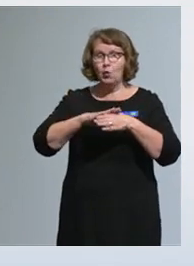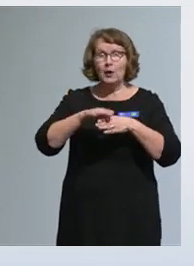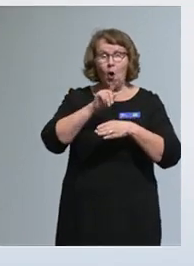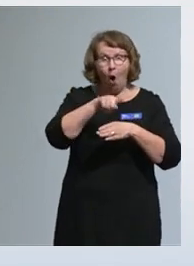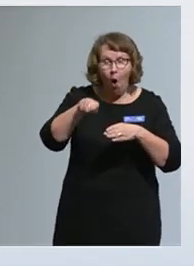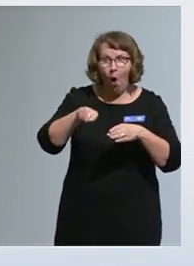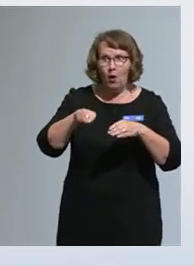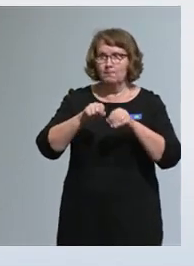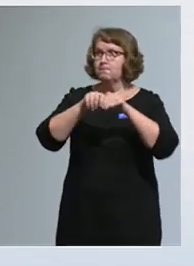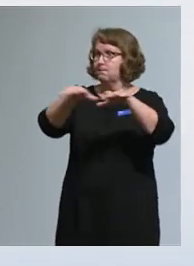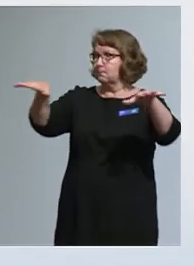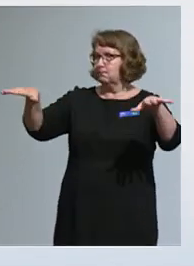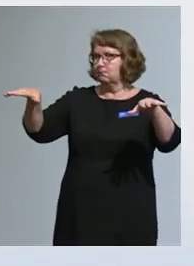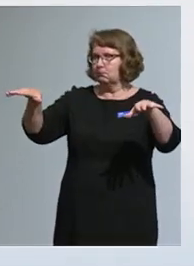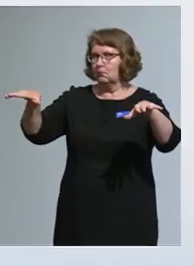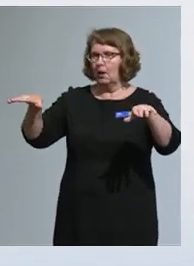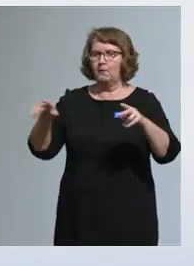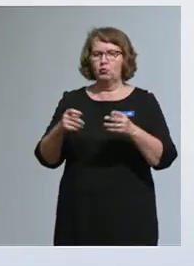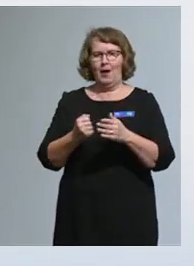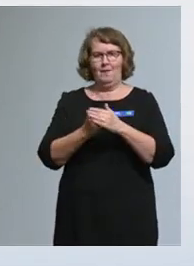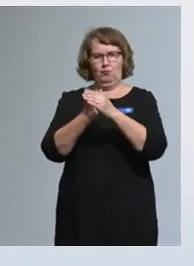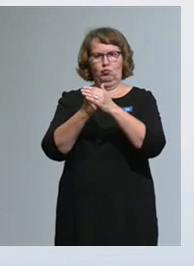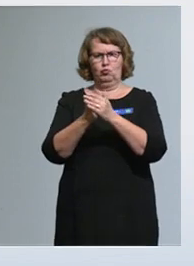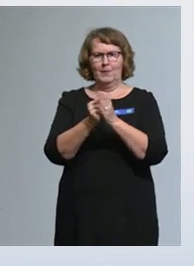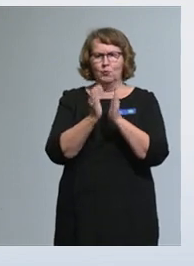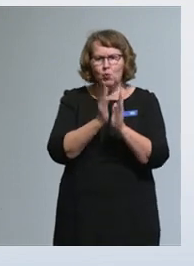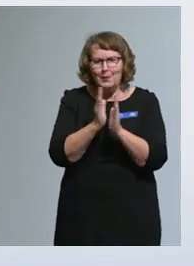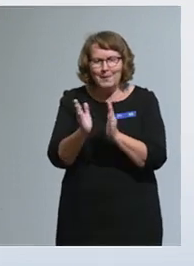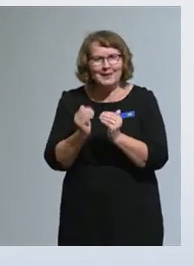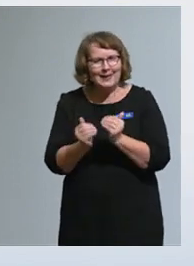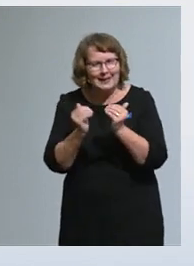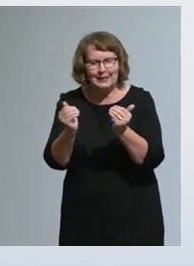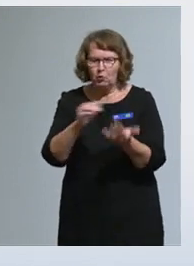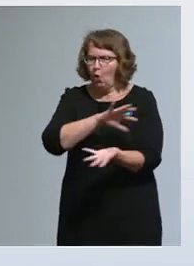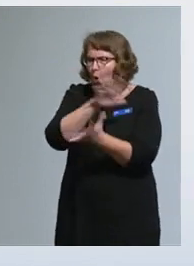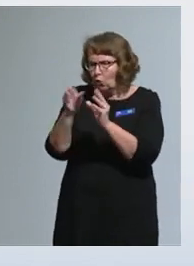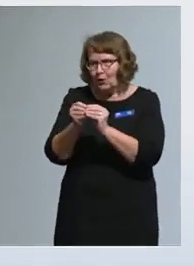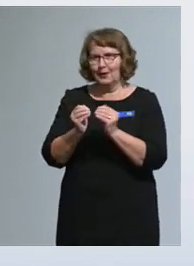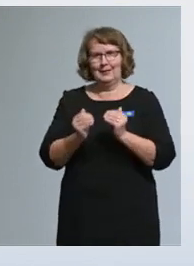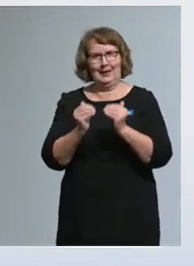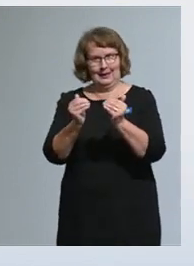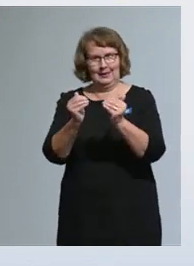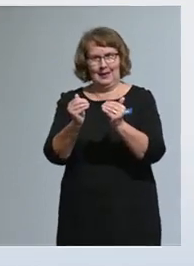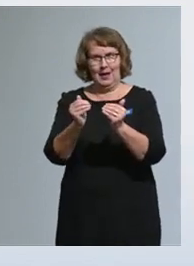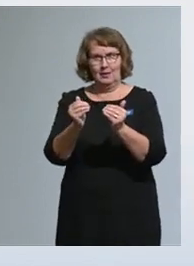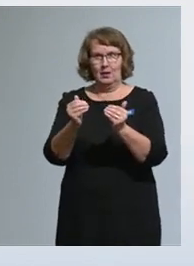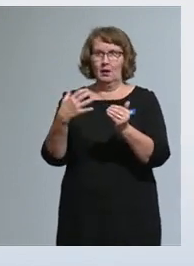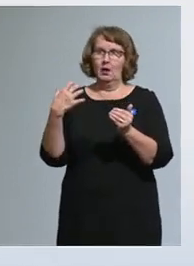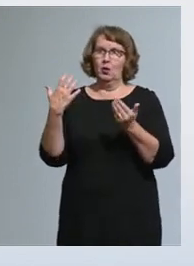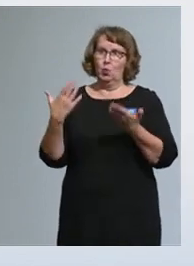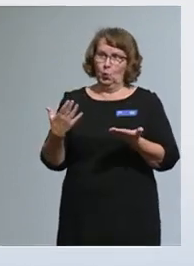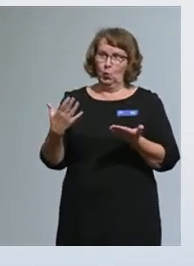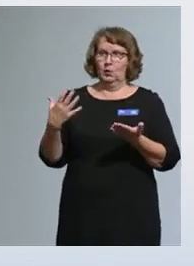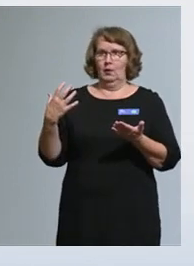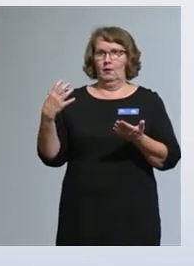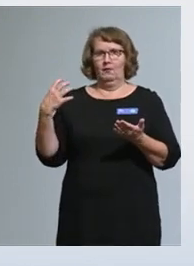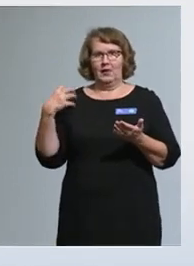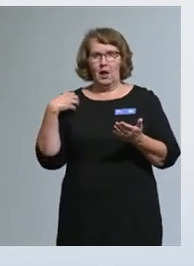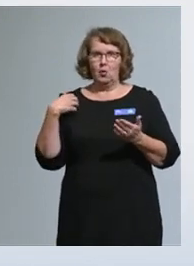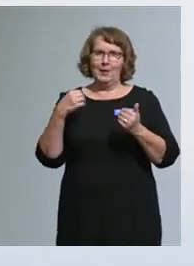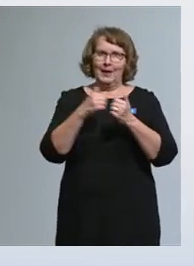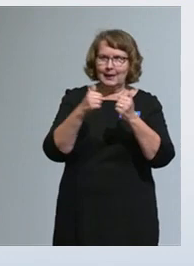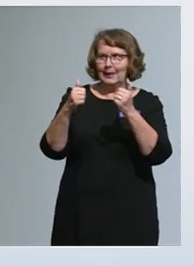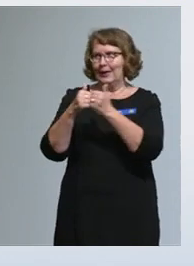avustustoiminnan systemaattisempaa ja kokonaisvaltaisempaa kehittämistä, joka on nyt viranomaiskohtaista, ja